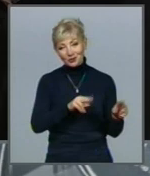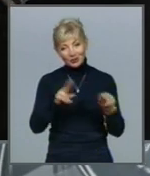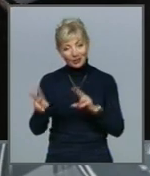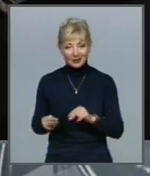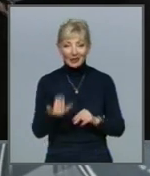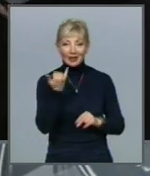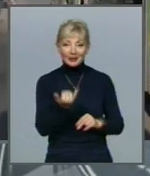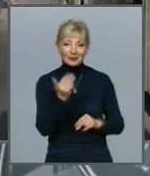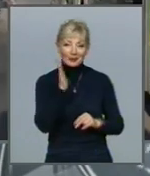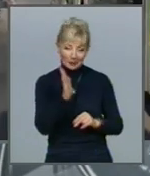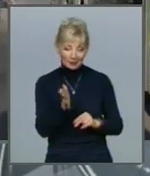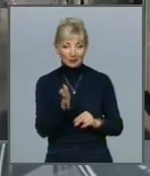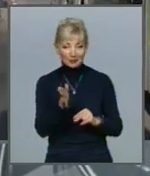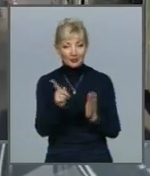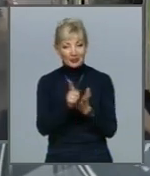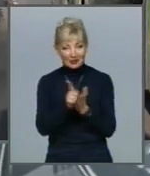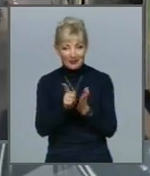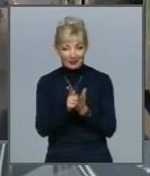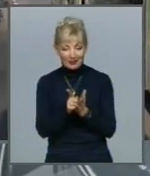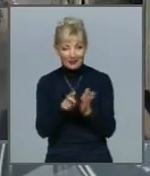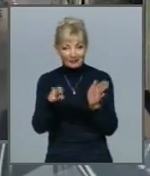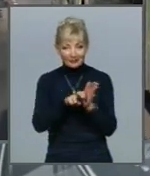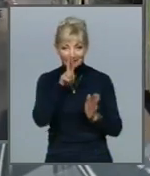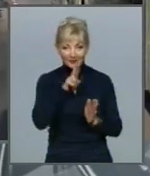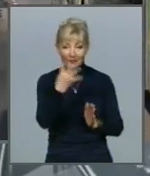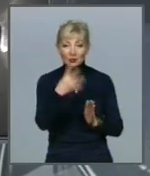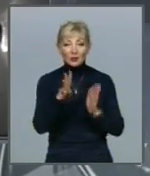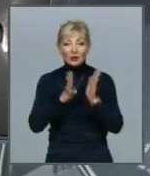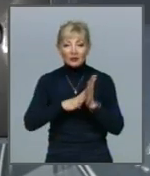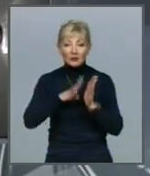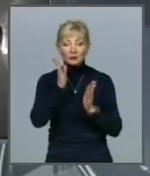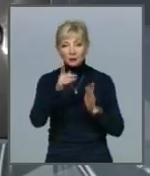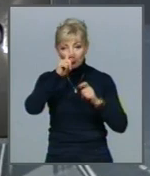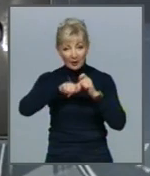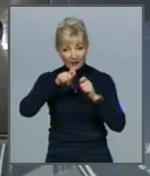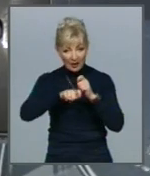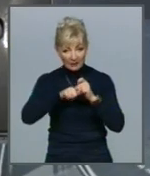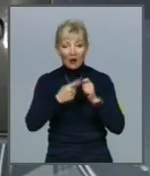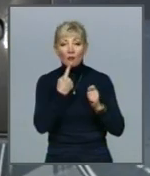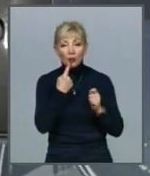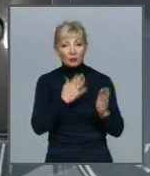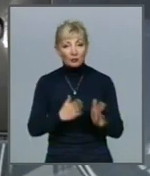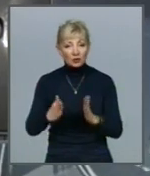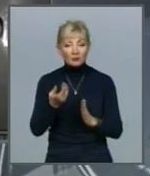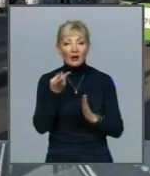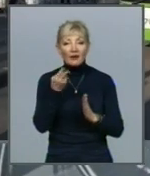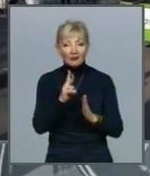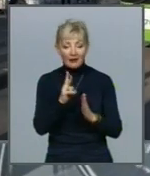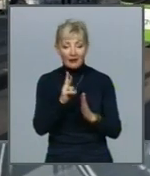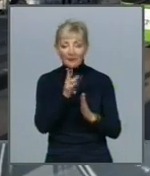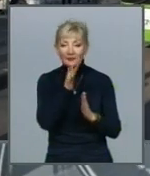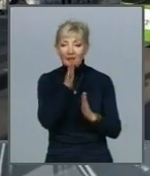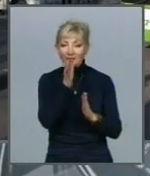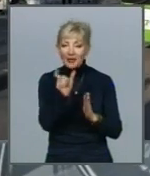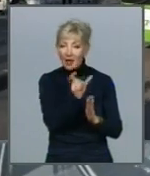подбирать пенсионеров 49-й новий маршрут кілька днів випробовуватимуть у тестовому режимі Задля скорочення інтервалу